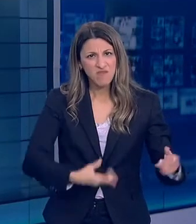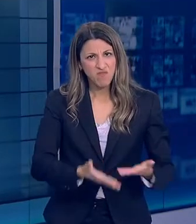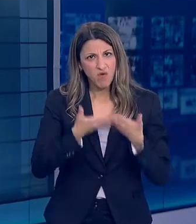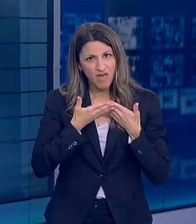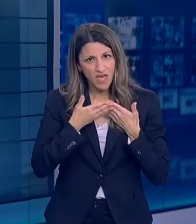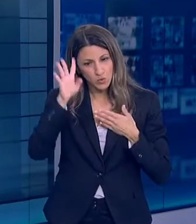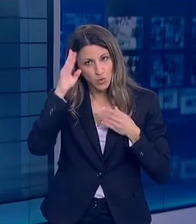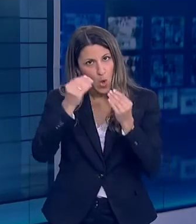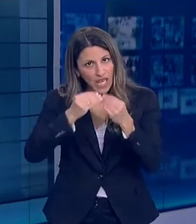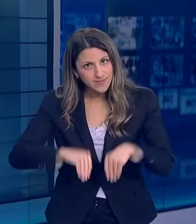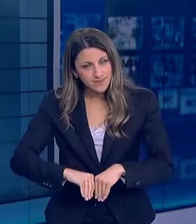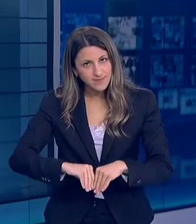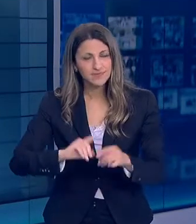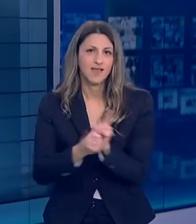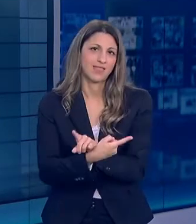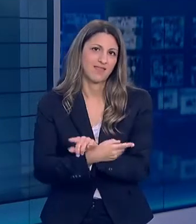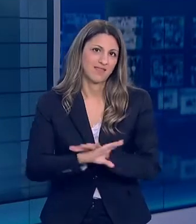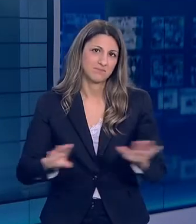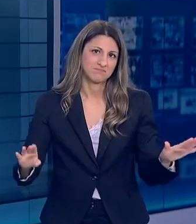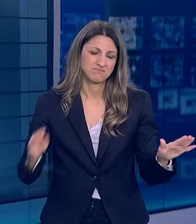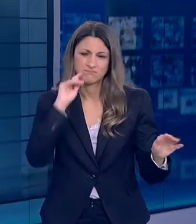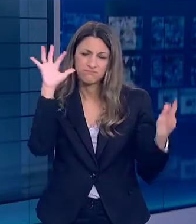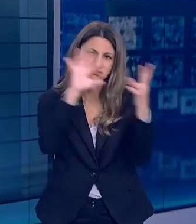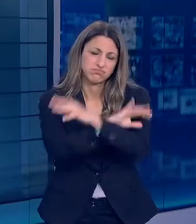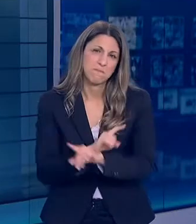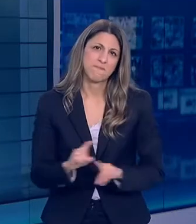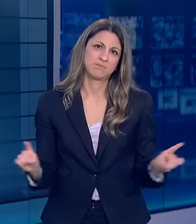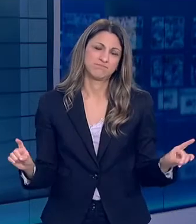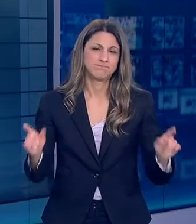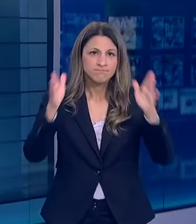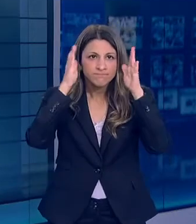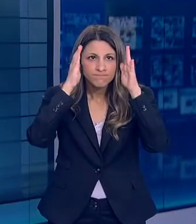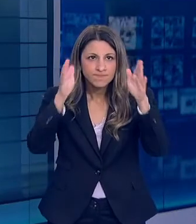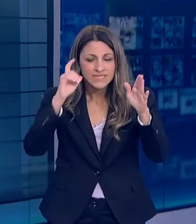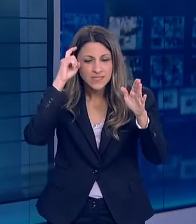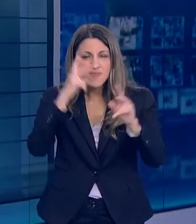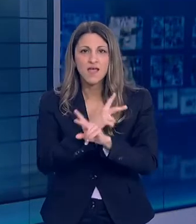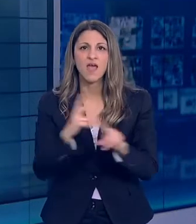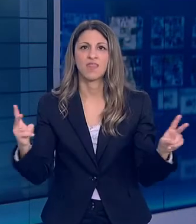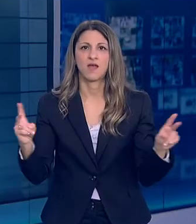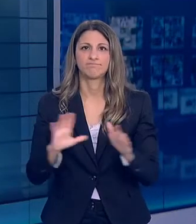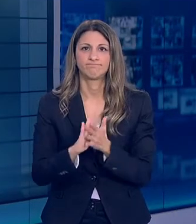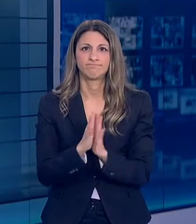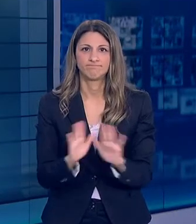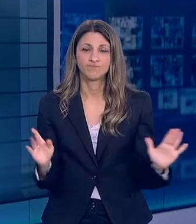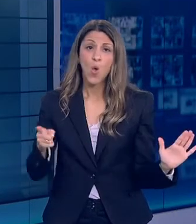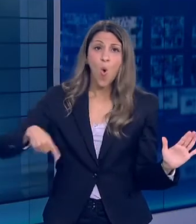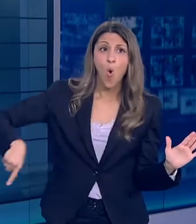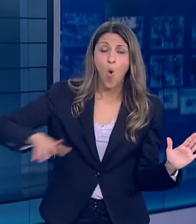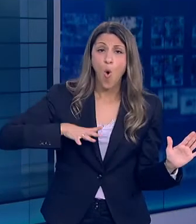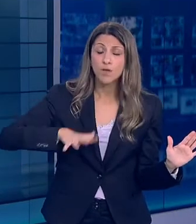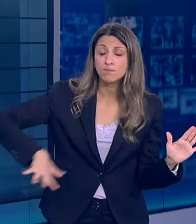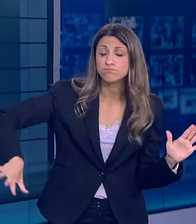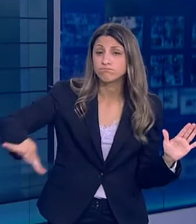βοηθούν ούτε και θα βοηθήσουν βέβαια στο μέλλον Ο σύγχρονος κόσμος κλείθηκε ενωμένος να αντιμετωπίσει την απειλή με δύσκολους